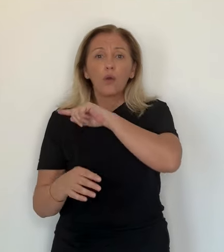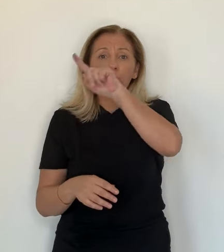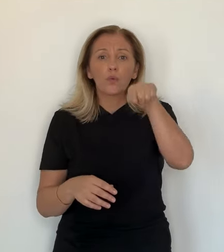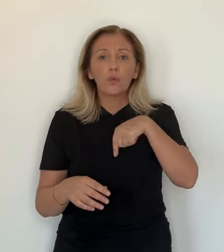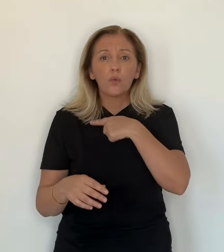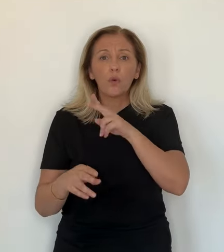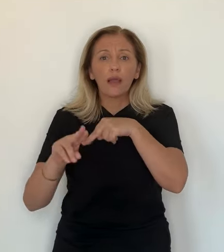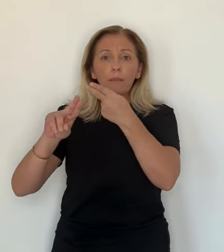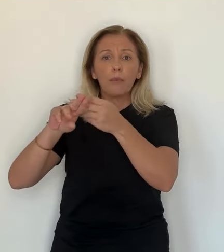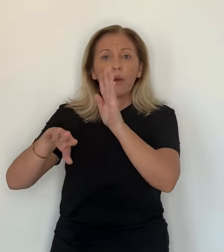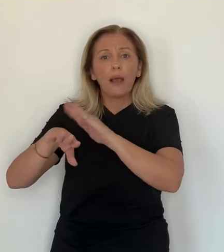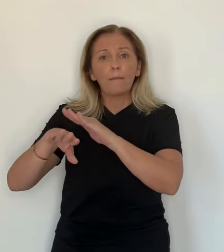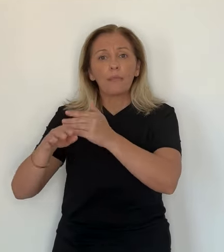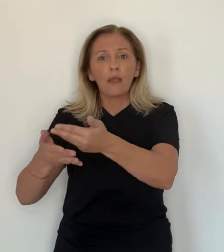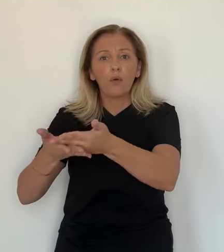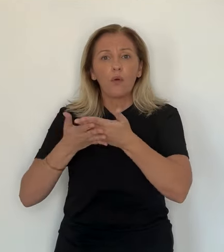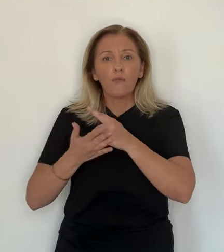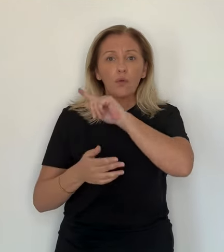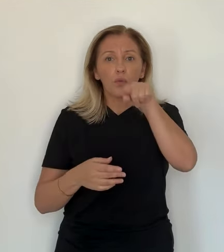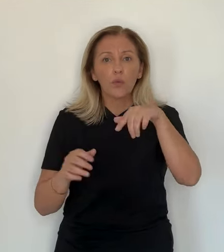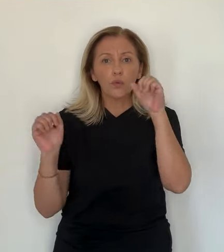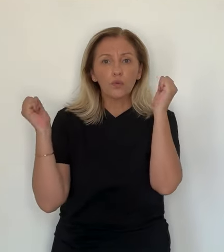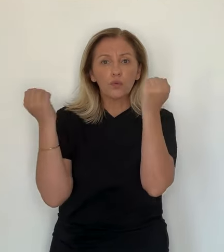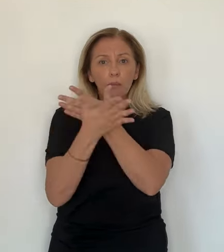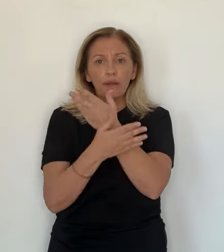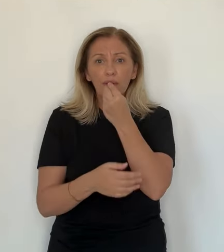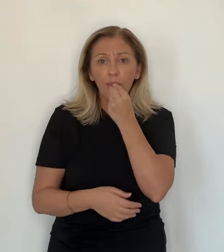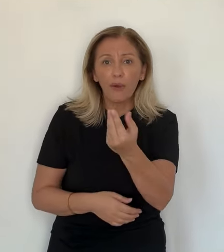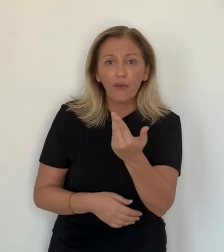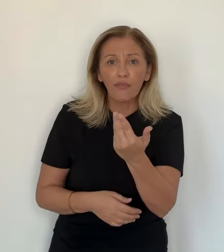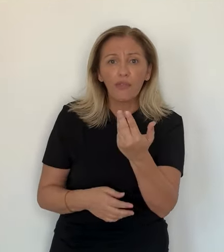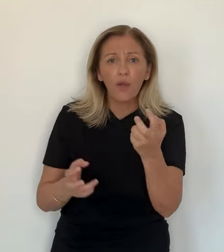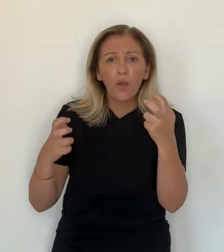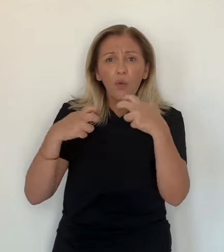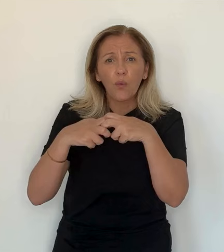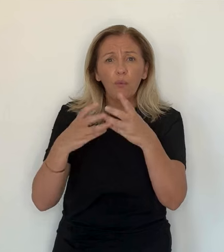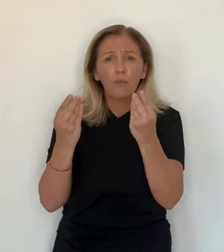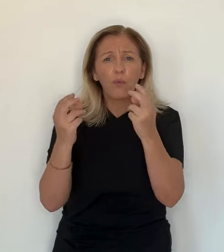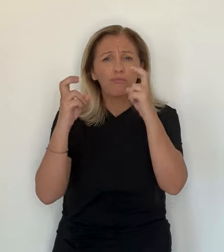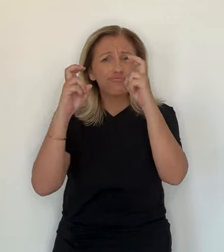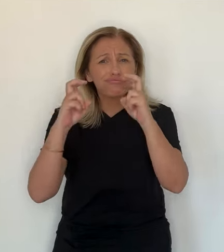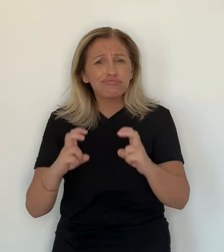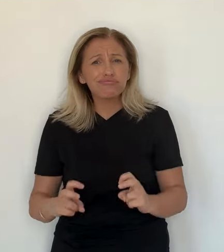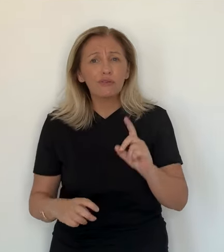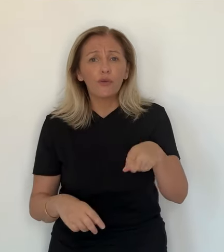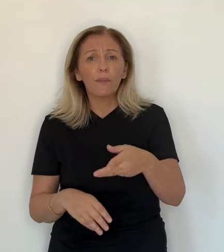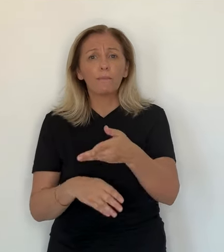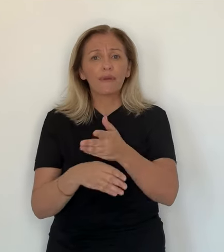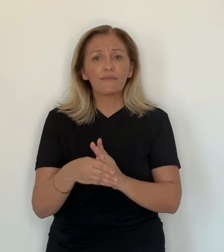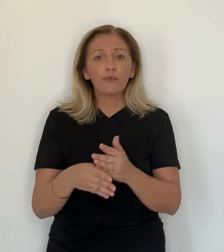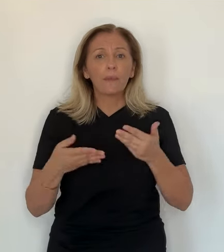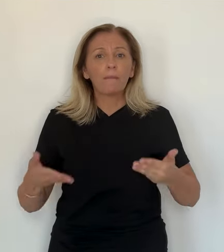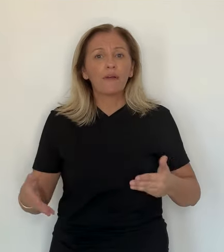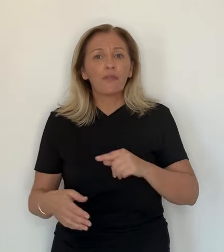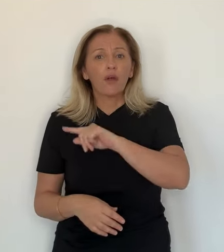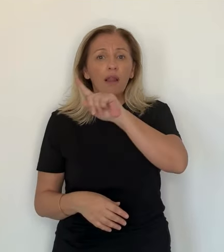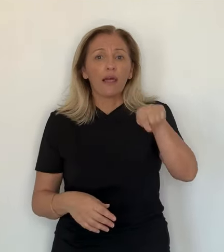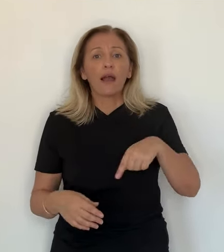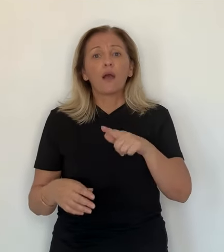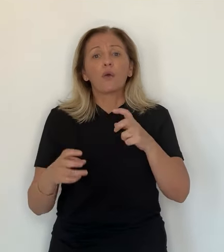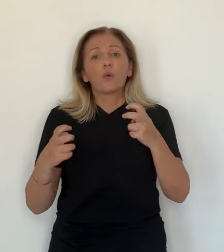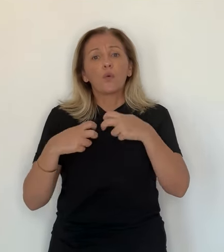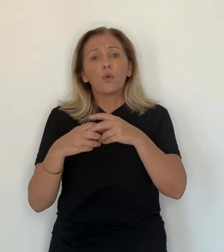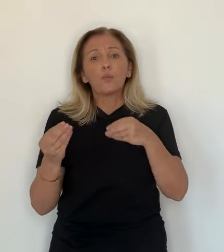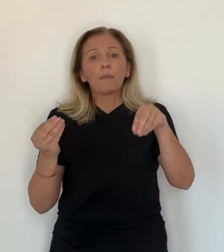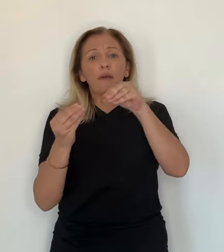impact sur le calendrier et n'occasionnera qu'un maigre surcoût. Nous avions eu déjà une bonne surprise au moment de la réponse sur les appels d'offres. Nous étions en dessous des